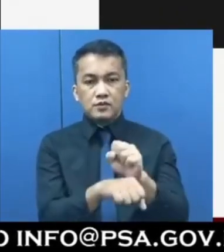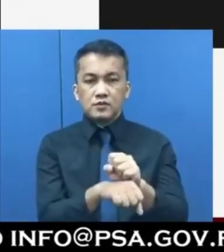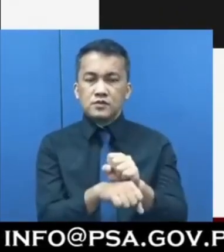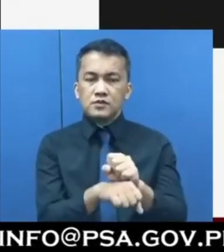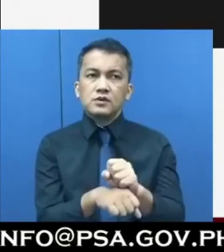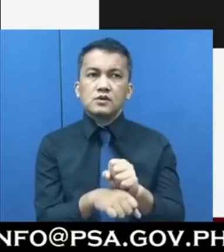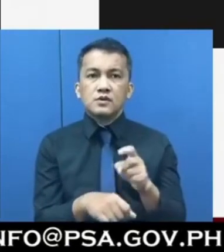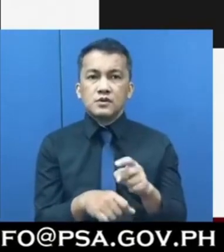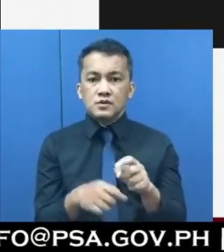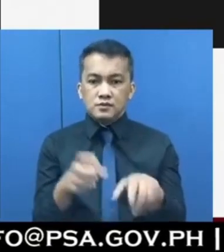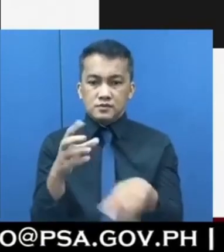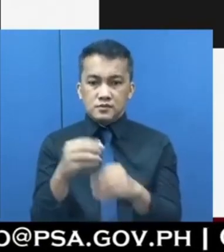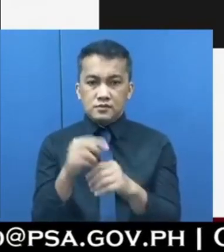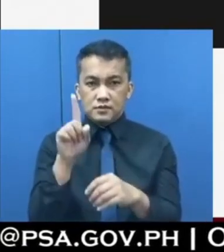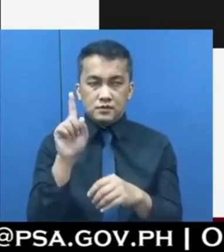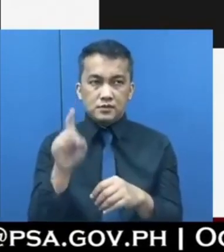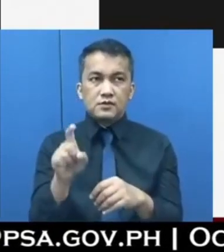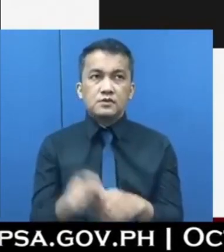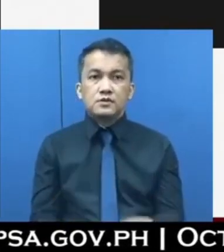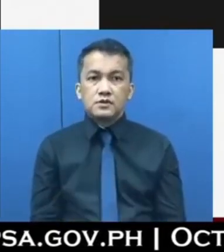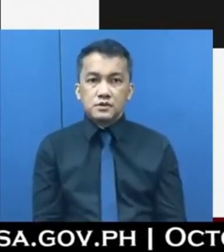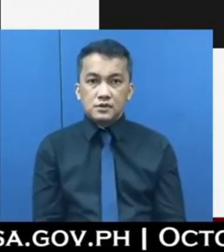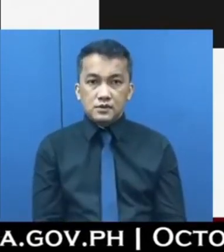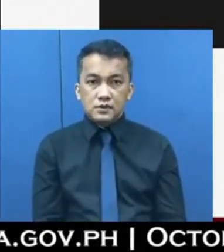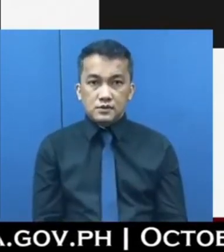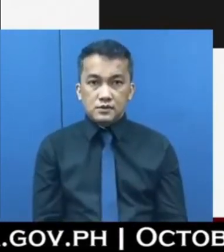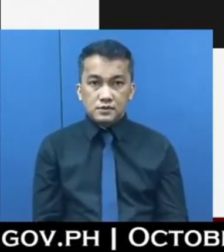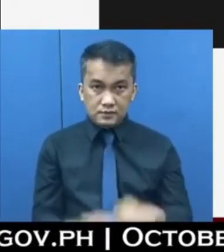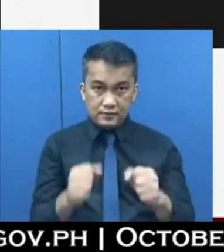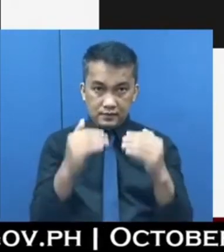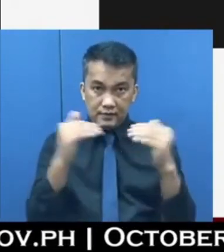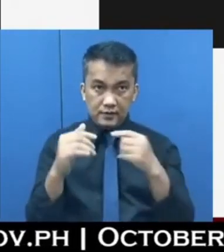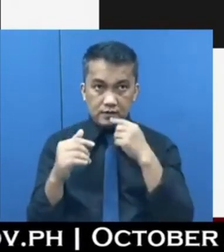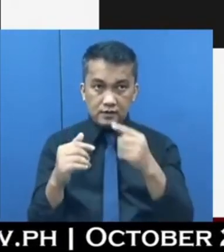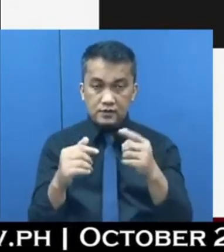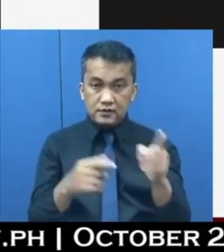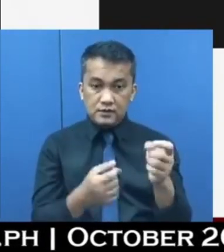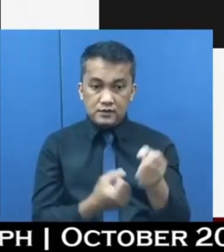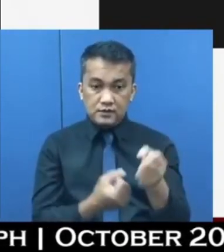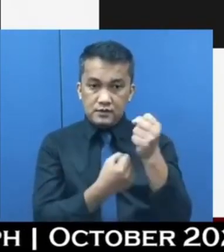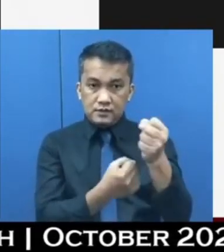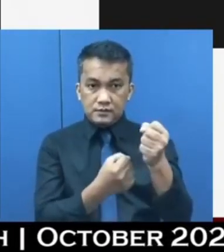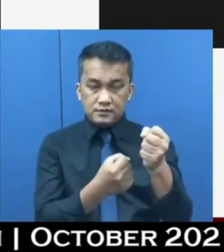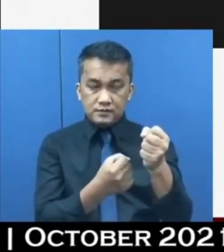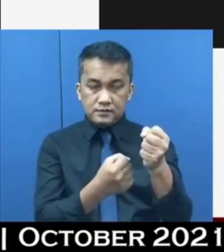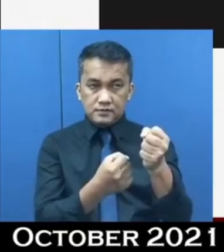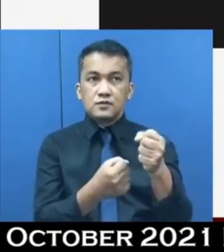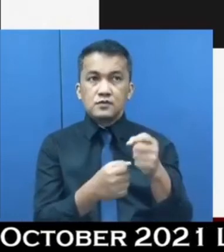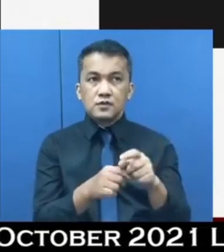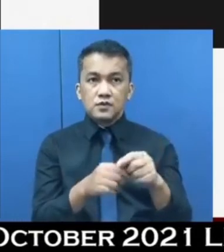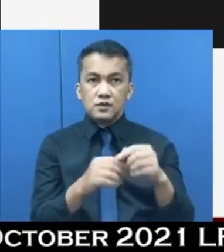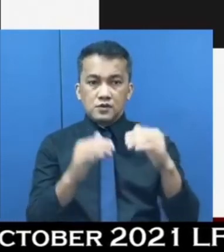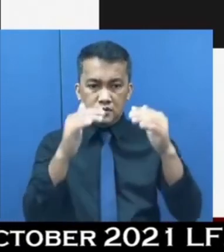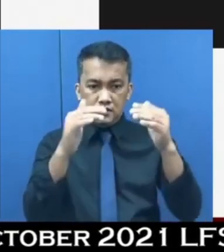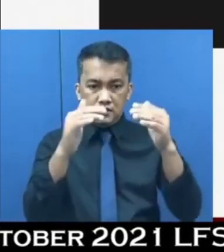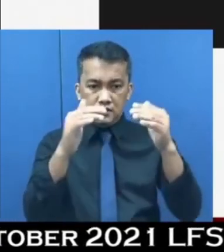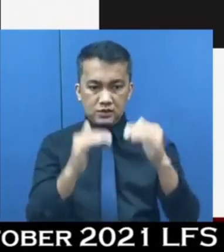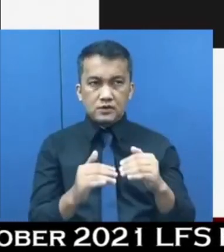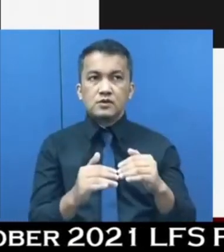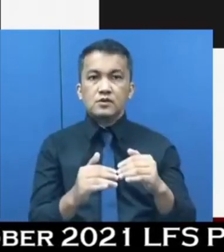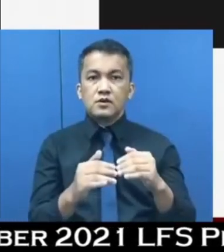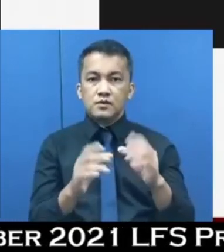may follow-up question would it be fair to say that it suggests a pull-out or a scaling down of operations